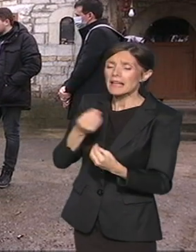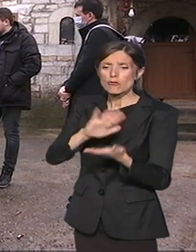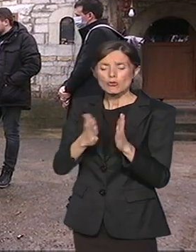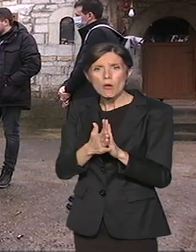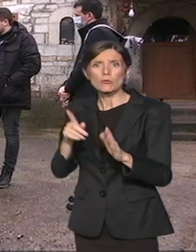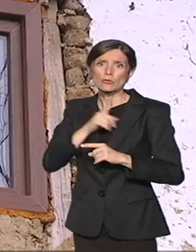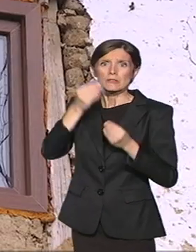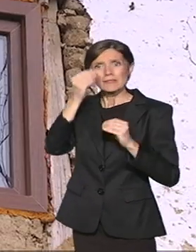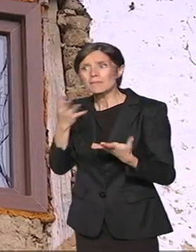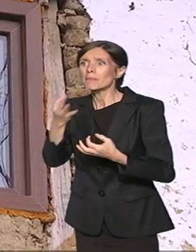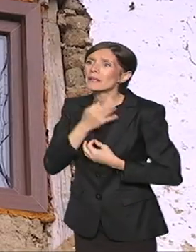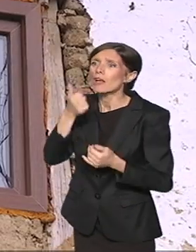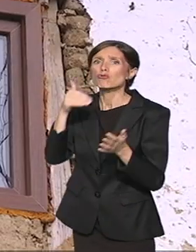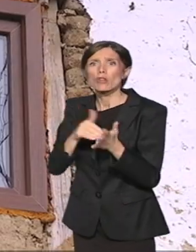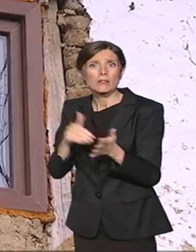znaju ove deca, znaju svi.